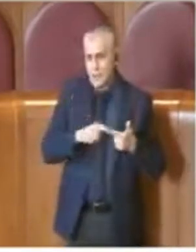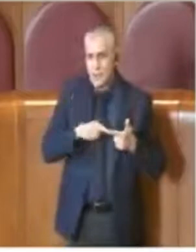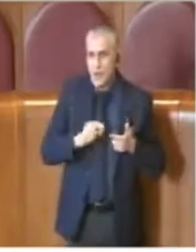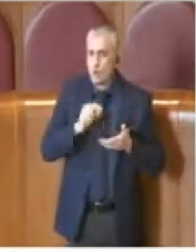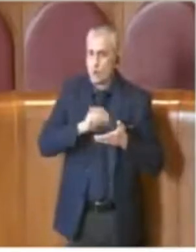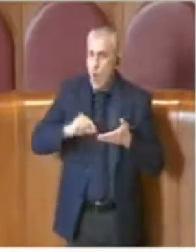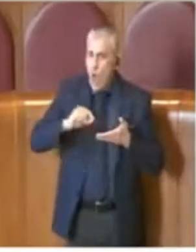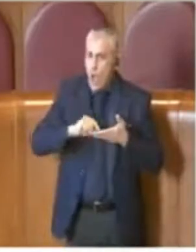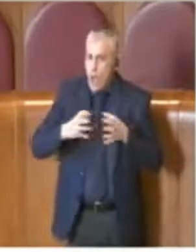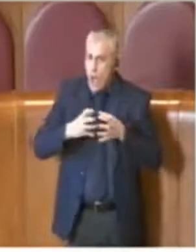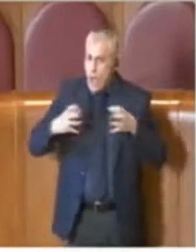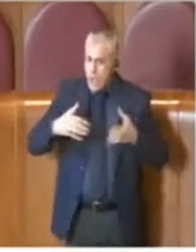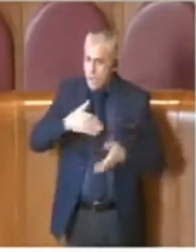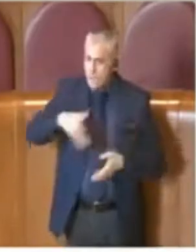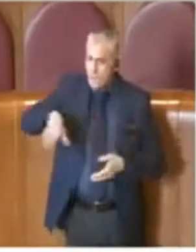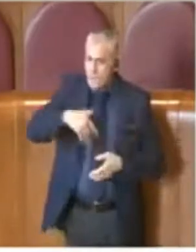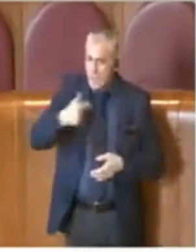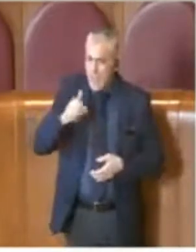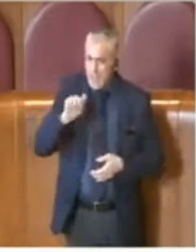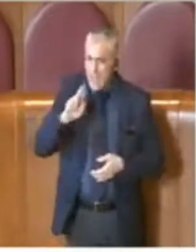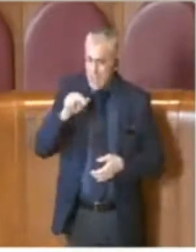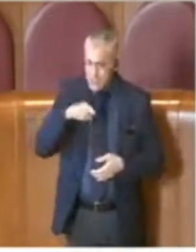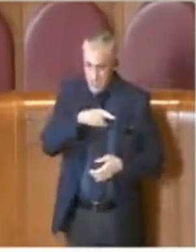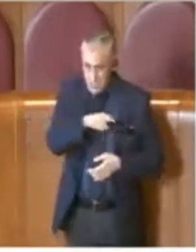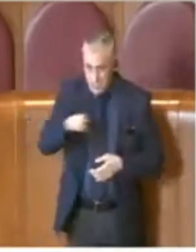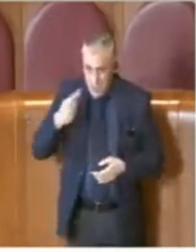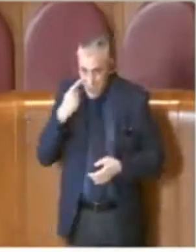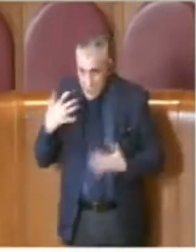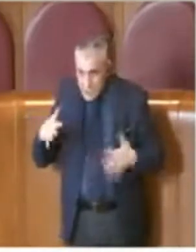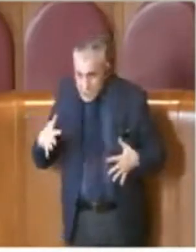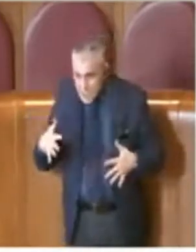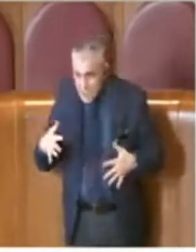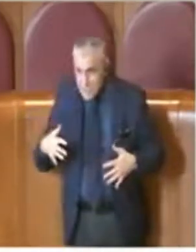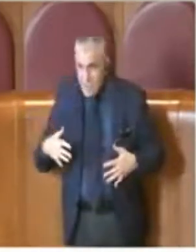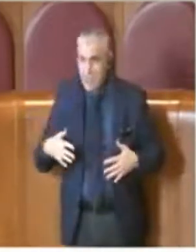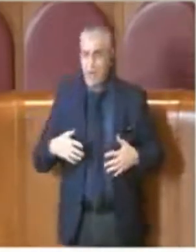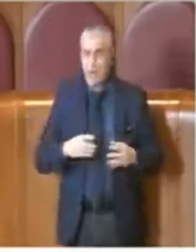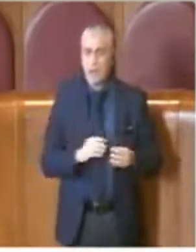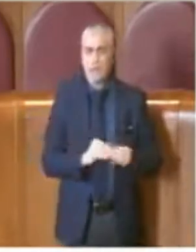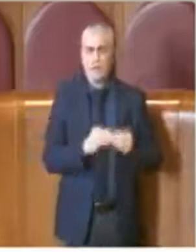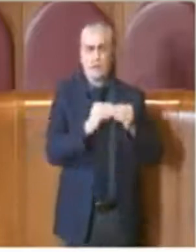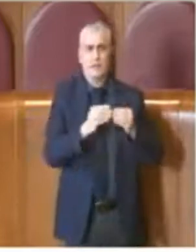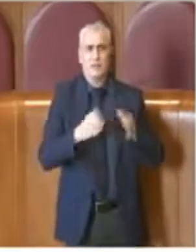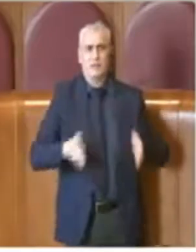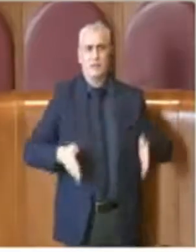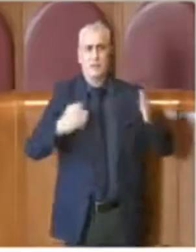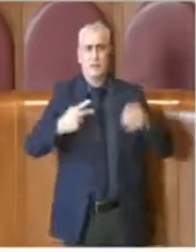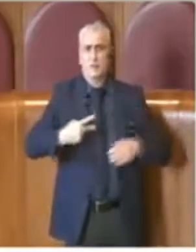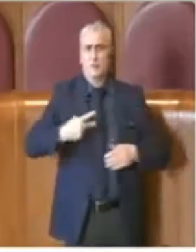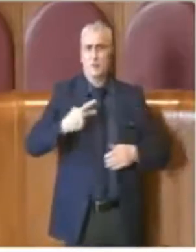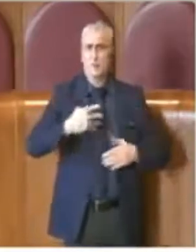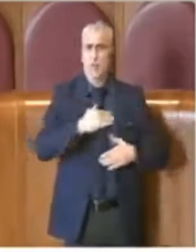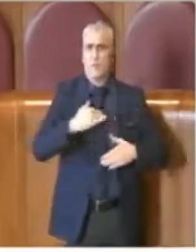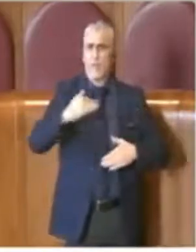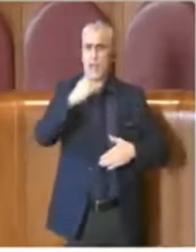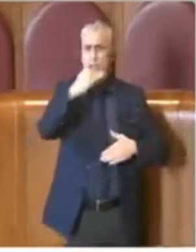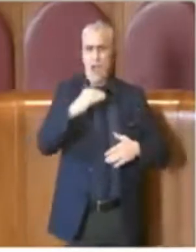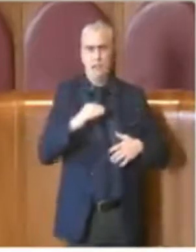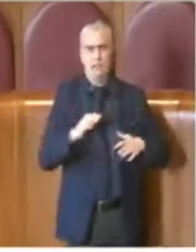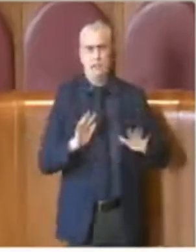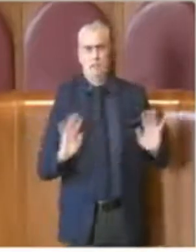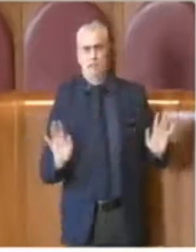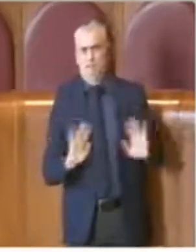'avete mai vista? Un edificio prefabbricato di due piani orribile, fatiscente,